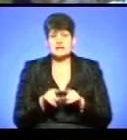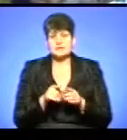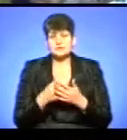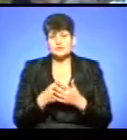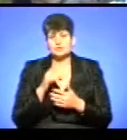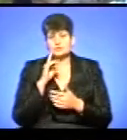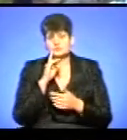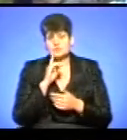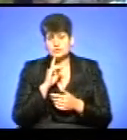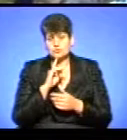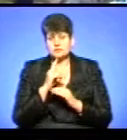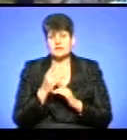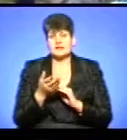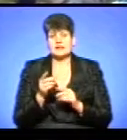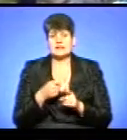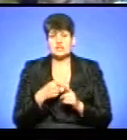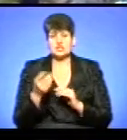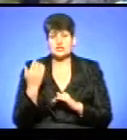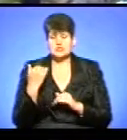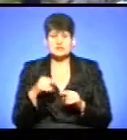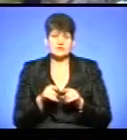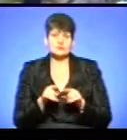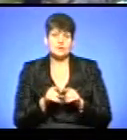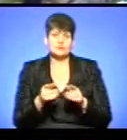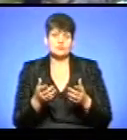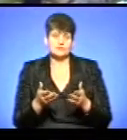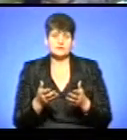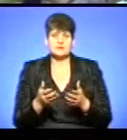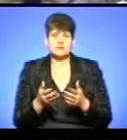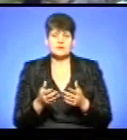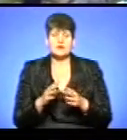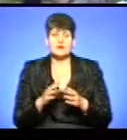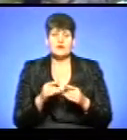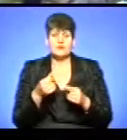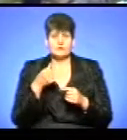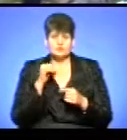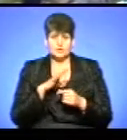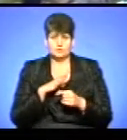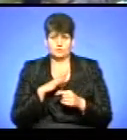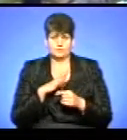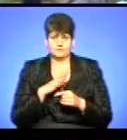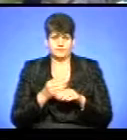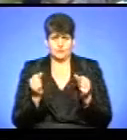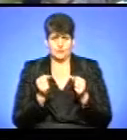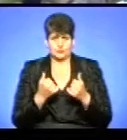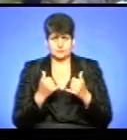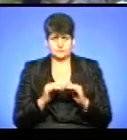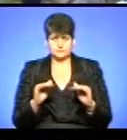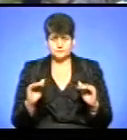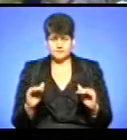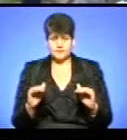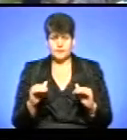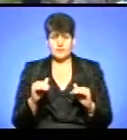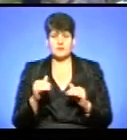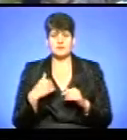ніж раніше було у нас тут холодніше. Але все одно, в цьому разі вчора було некомфортно для дітей. Включили